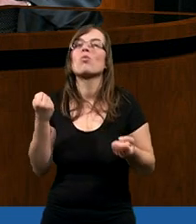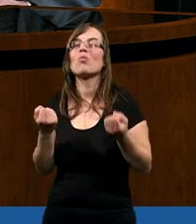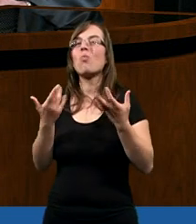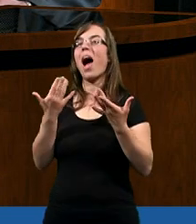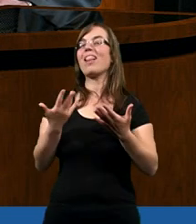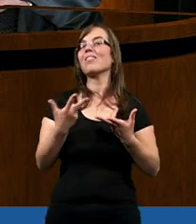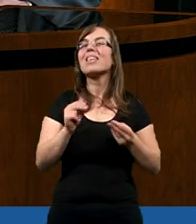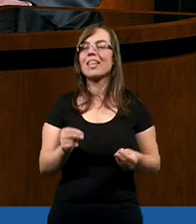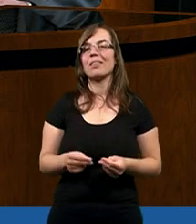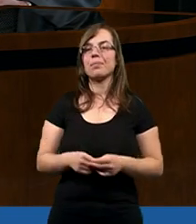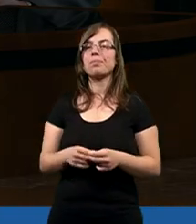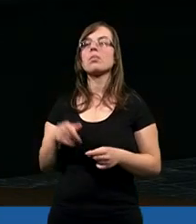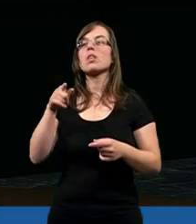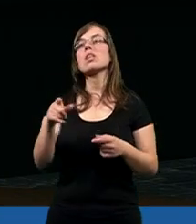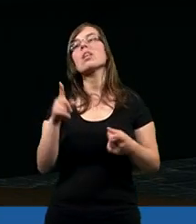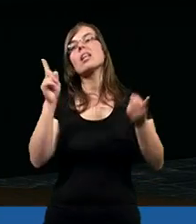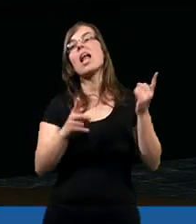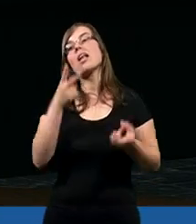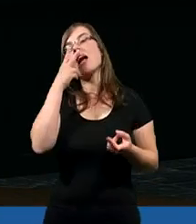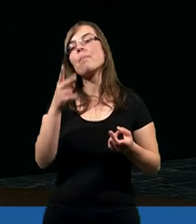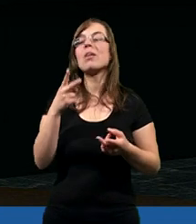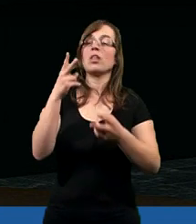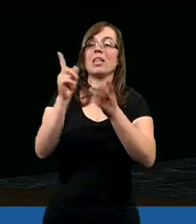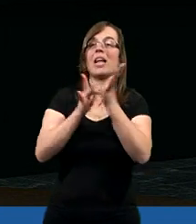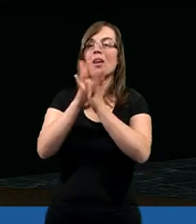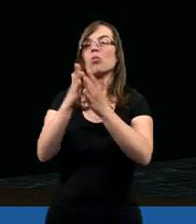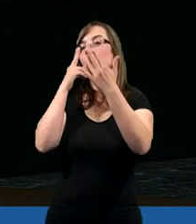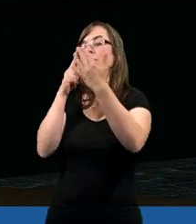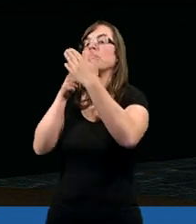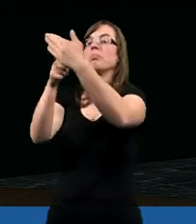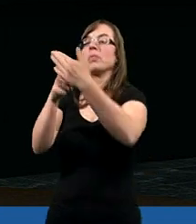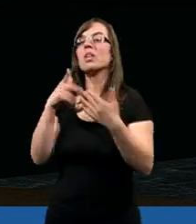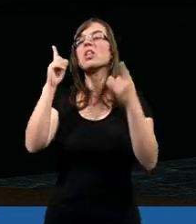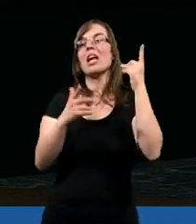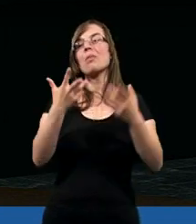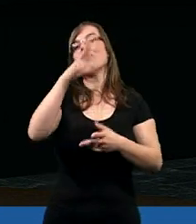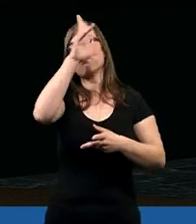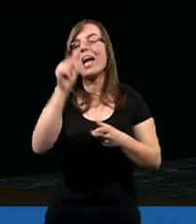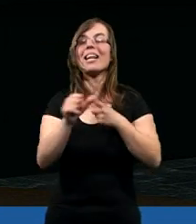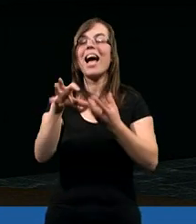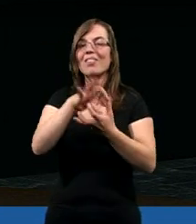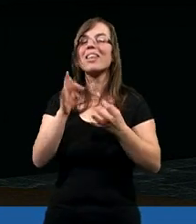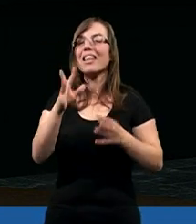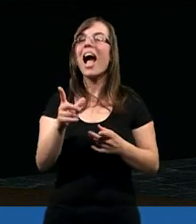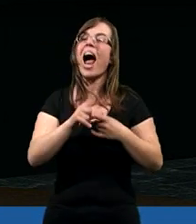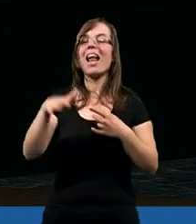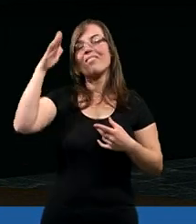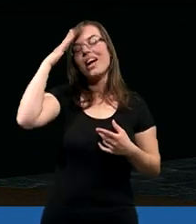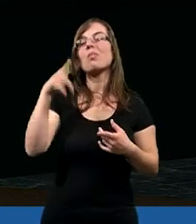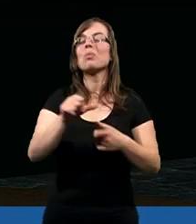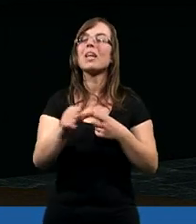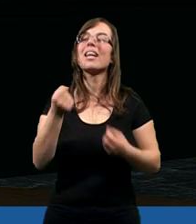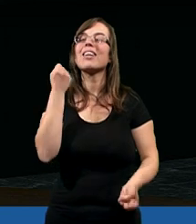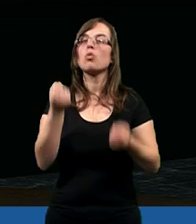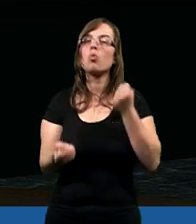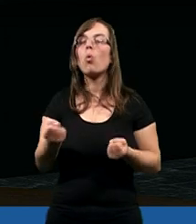To znaczy, jak ktoś już się zapatrzy w Jezusa, no to wtedy to jest najpiękniejszy na świecie. Ale w ogóle dla